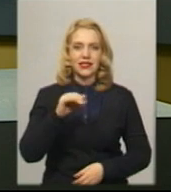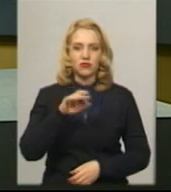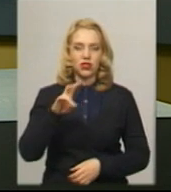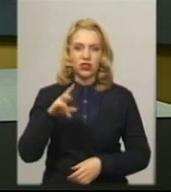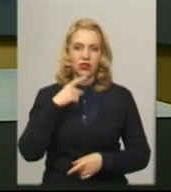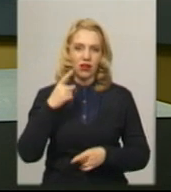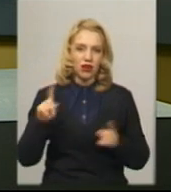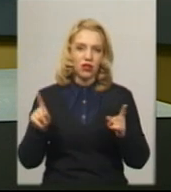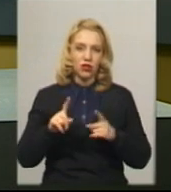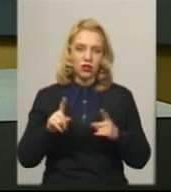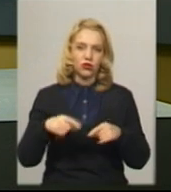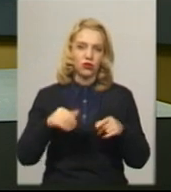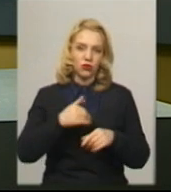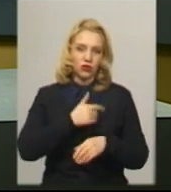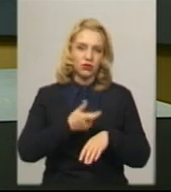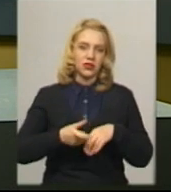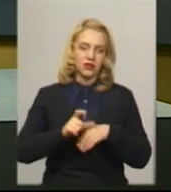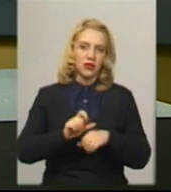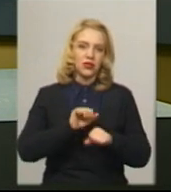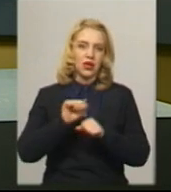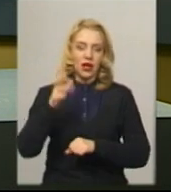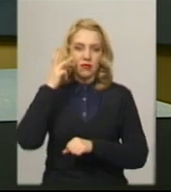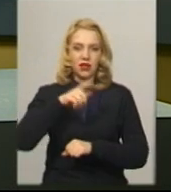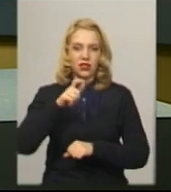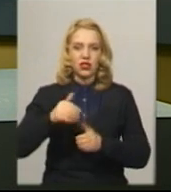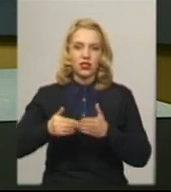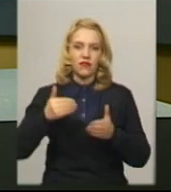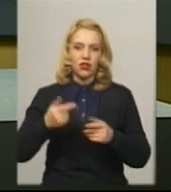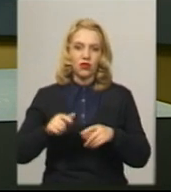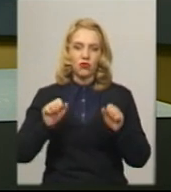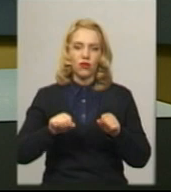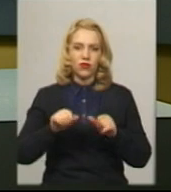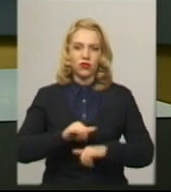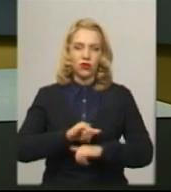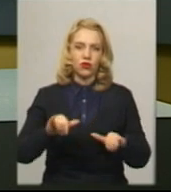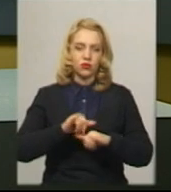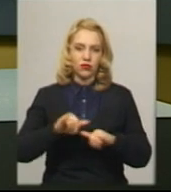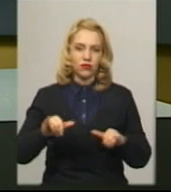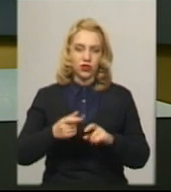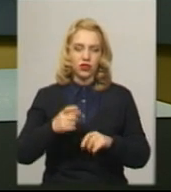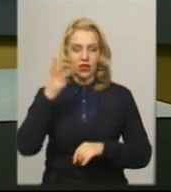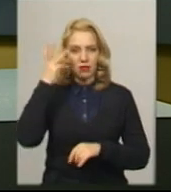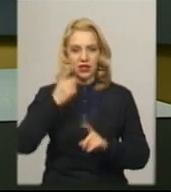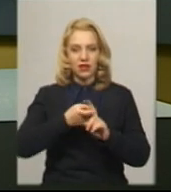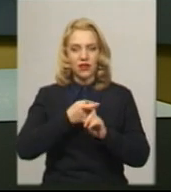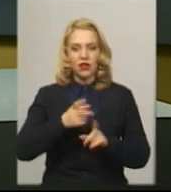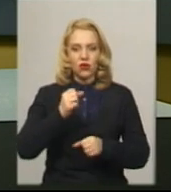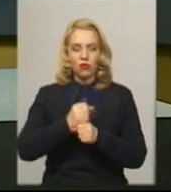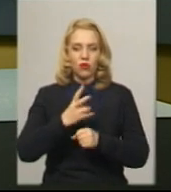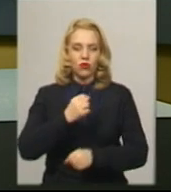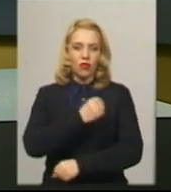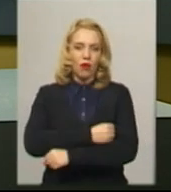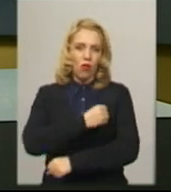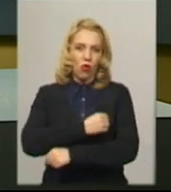таким чином хоче максимально захистити містян від імовірного розповсюдження інфекції від приїжджих. Роботу на блокпостах